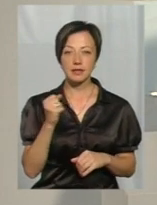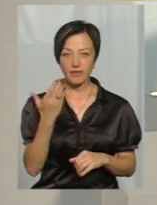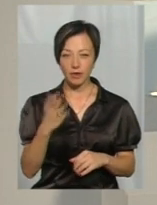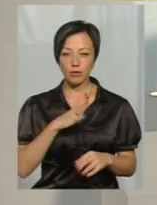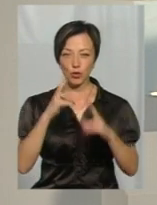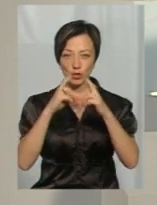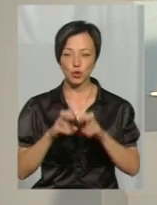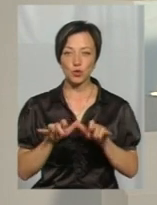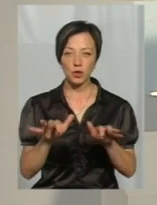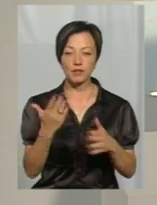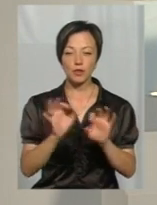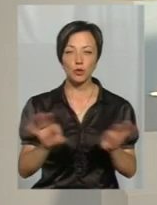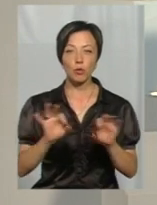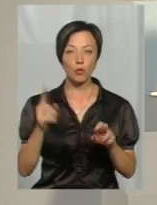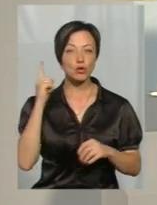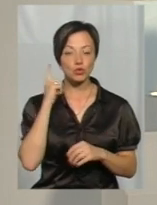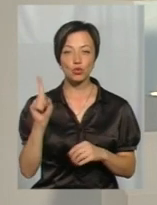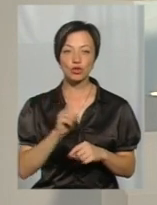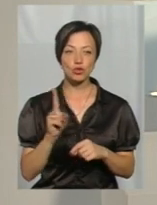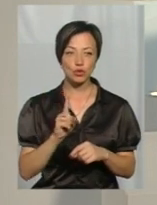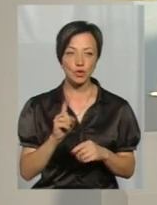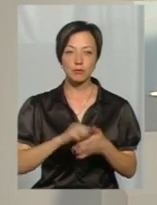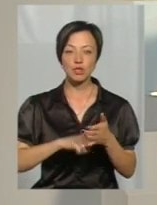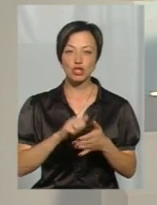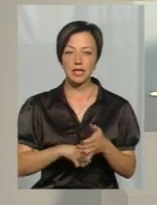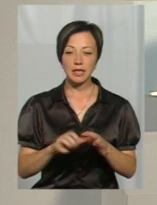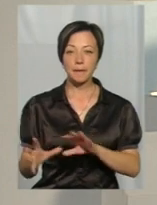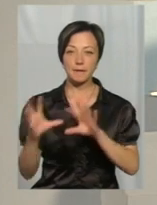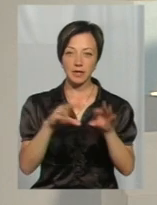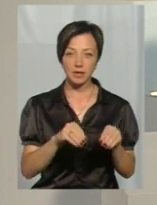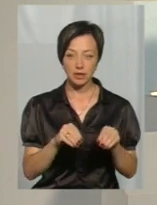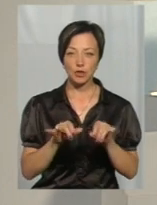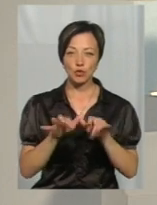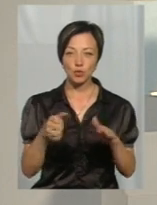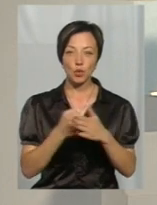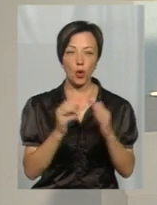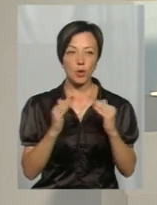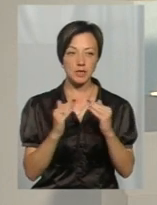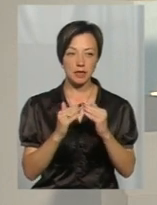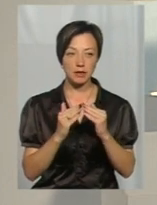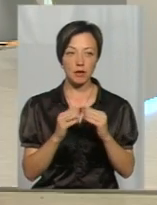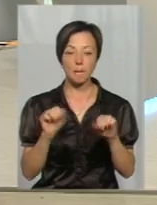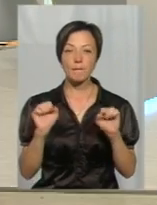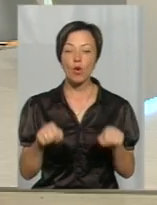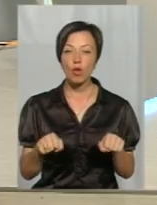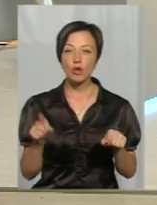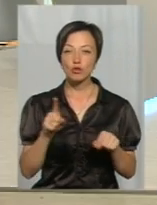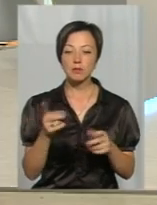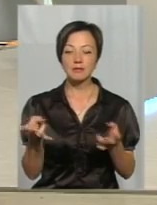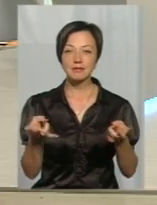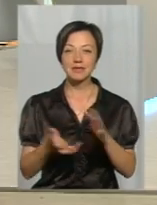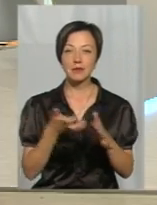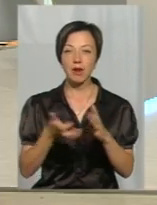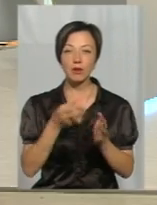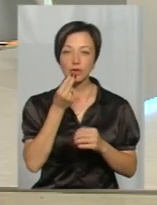жуків. Із ваших коментарів у сюжеті ми почули, що спричинити міграцію жужелиць до осель не могло те, що їм забратило